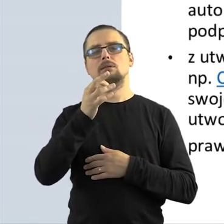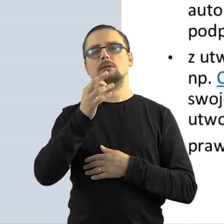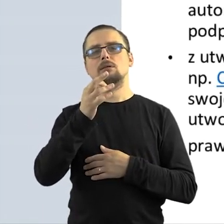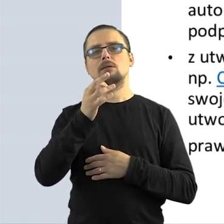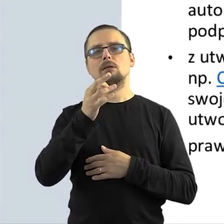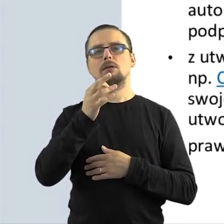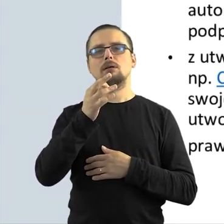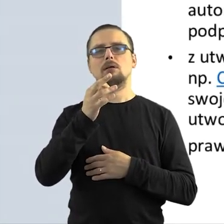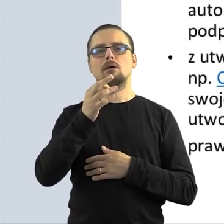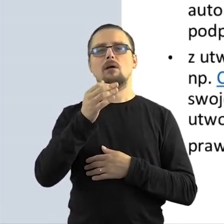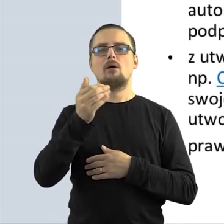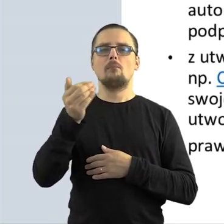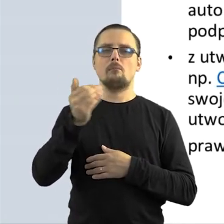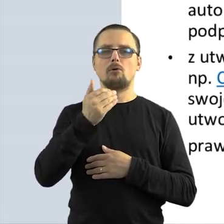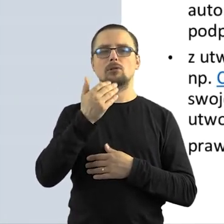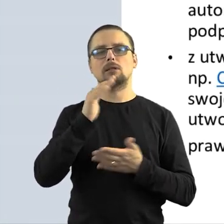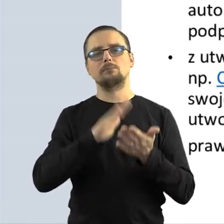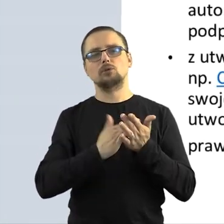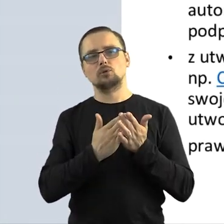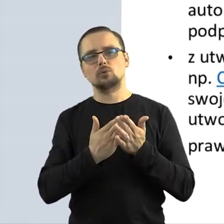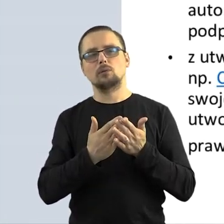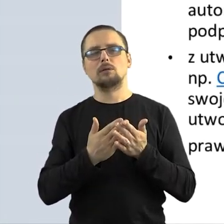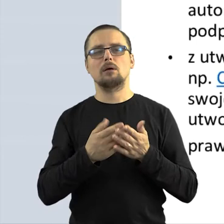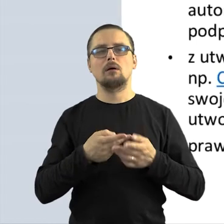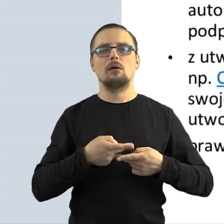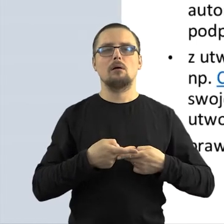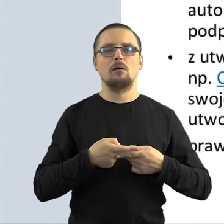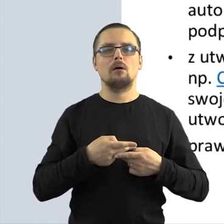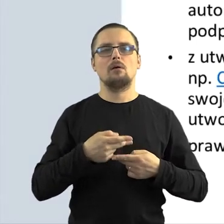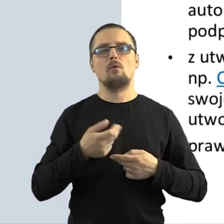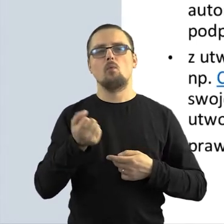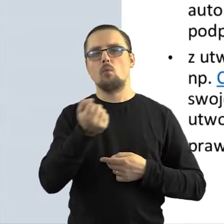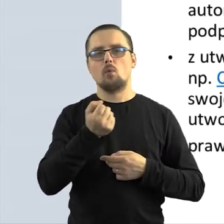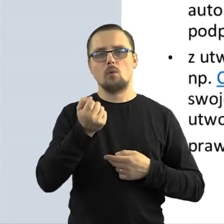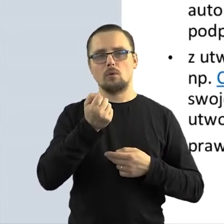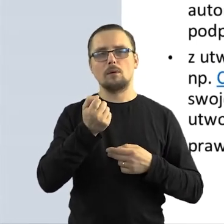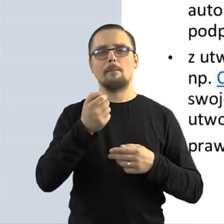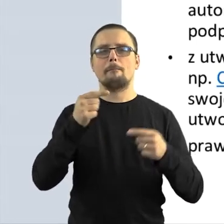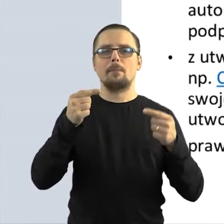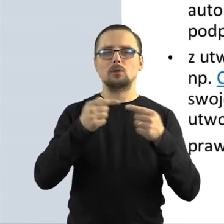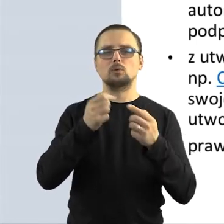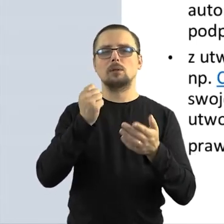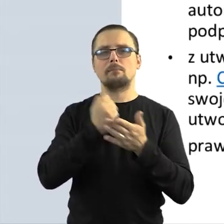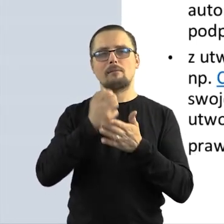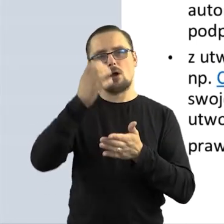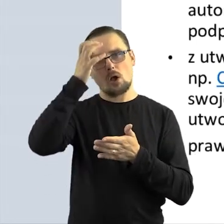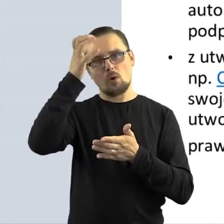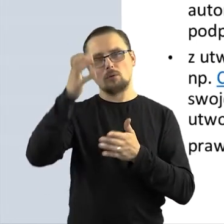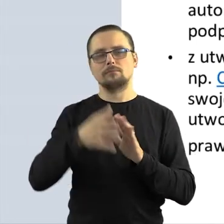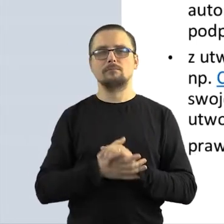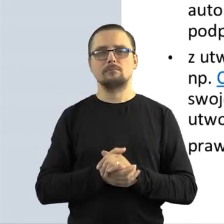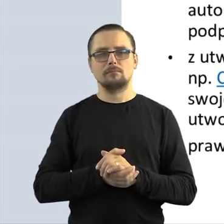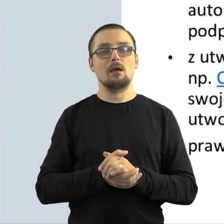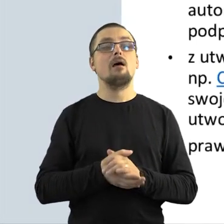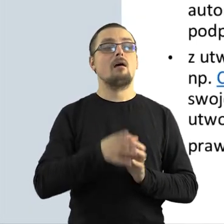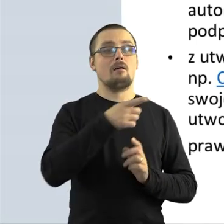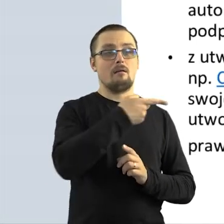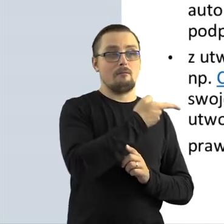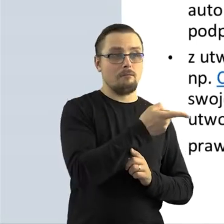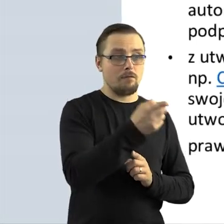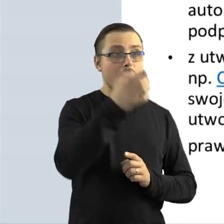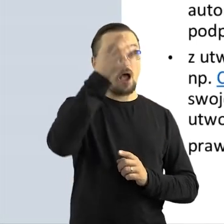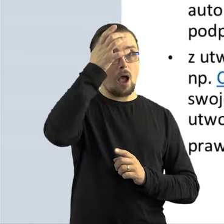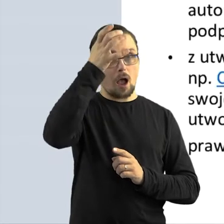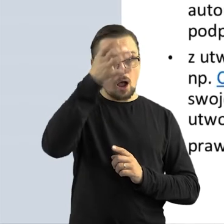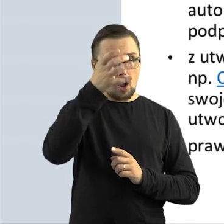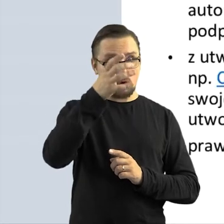wykorzystywanie z prawem autorskim, czy nie tych utworów właśnie, które rozpowszechniamy. Mogą Państwo rozpowszechniać utwory, które Państwo sami